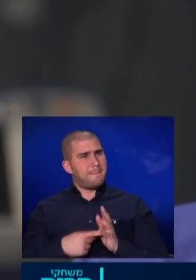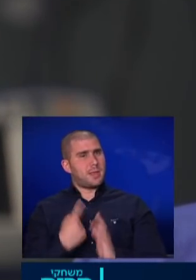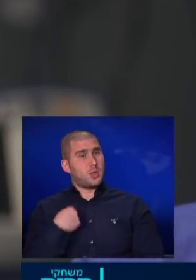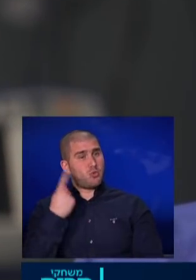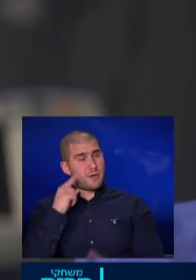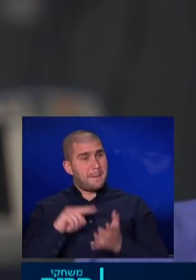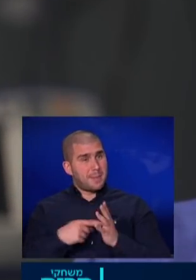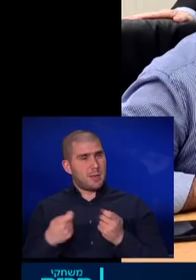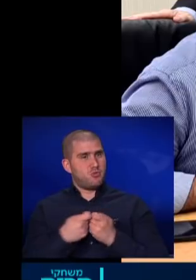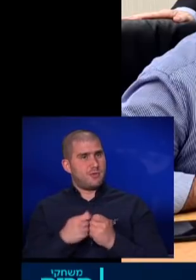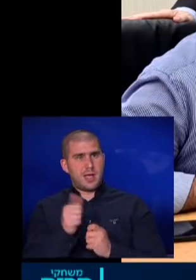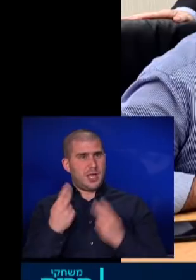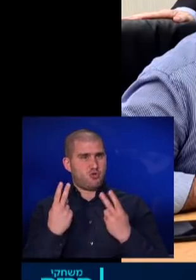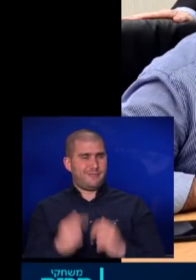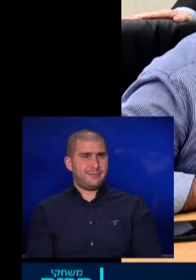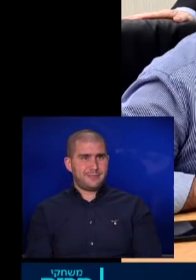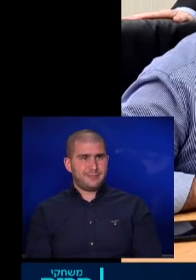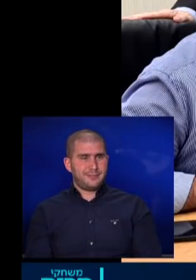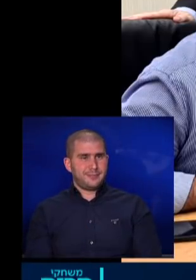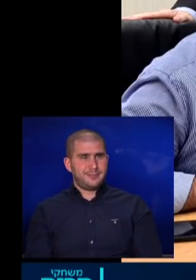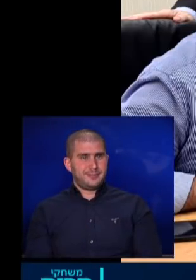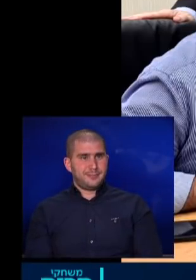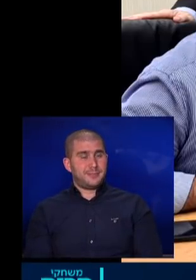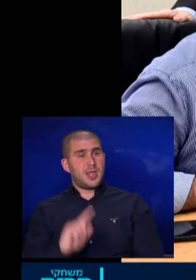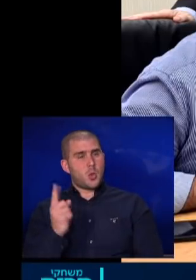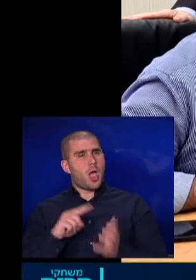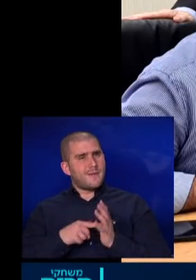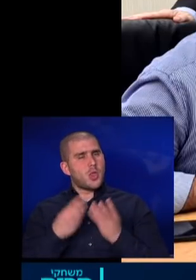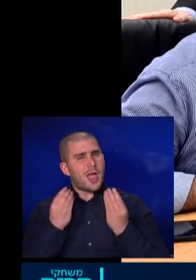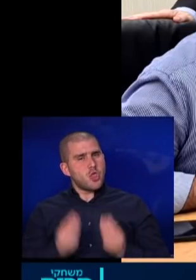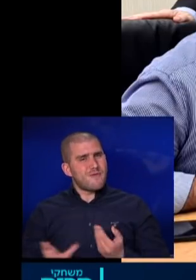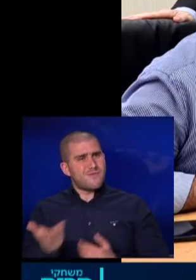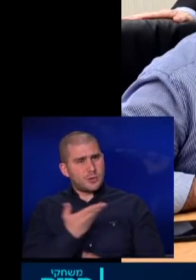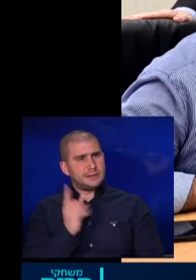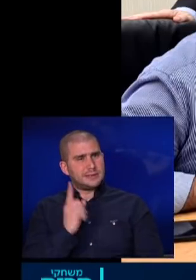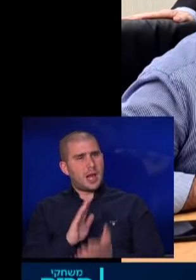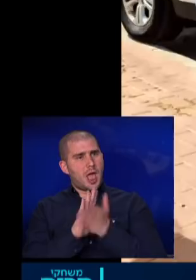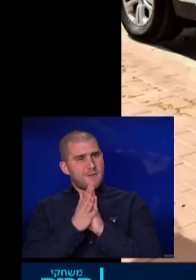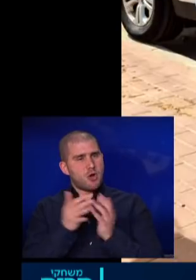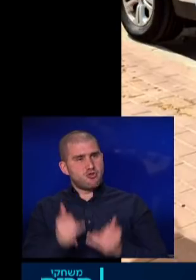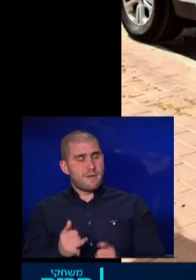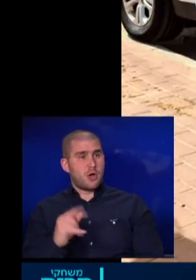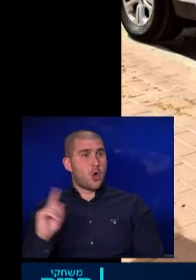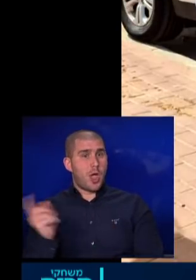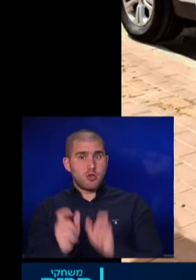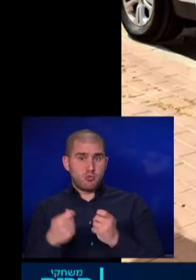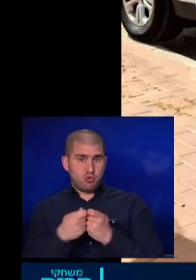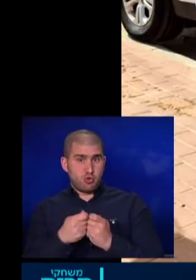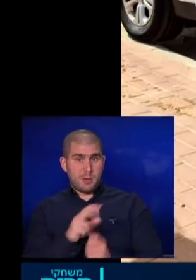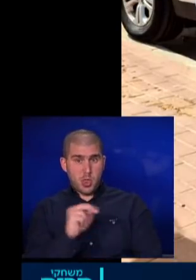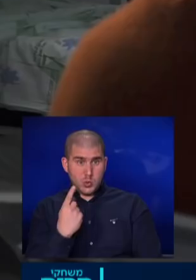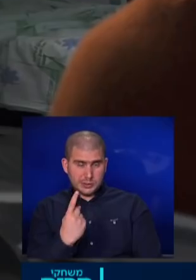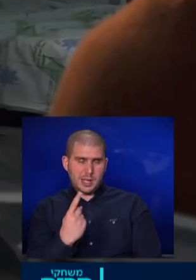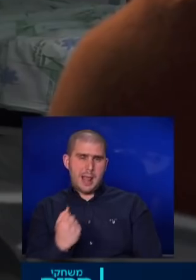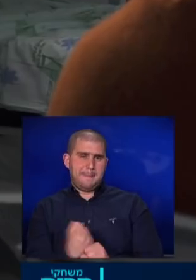חושב שמטרה משותפת זה הכי חשוב את כל הכוונות הטובות הללו יצטרכו להפוך כעת כלל הנוגעים בדבר למעשים